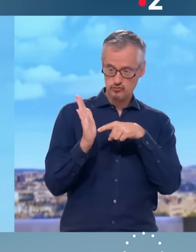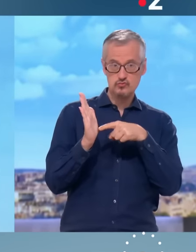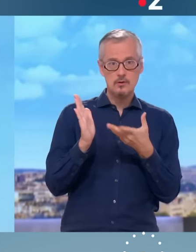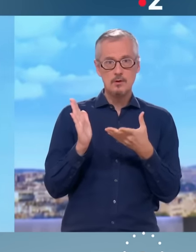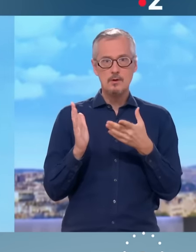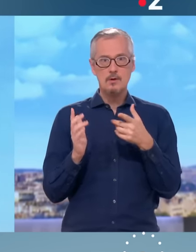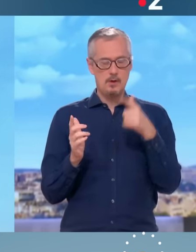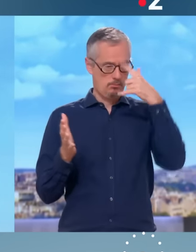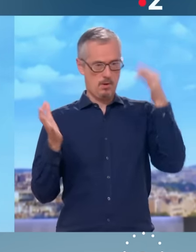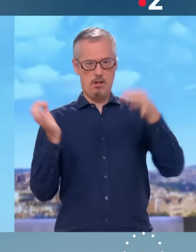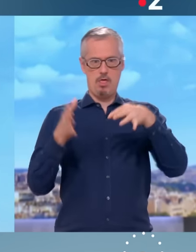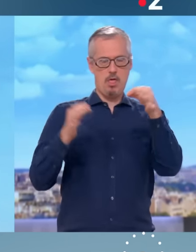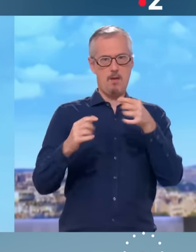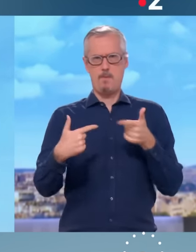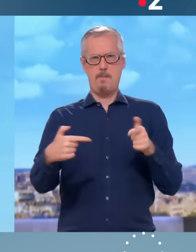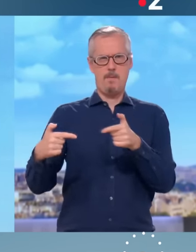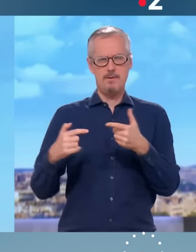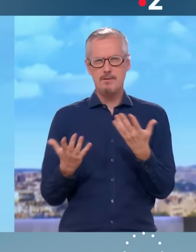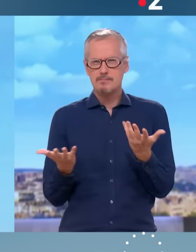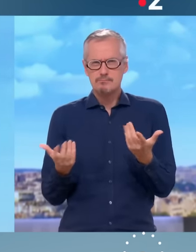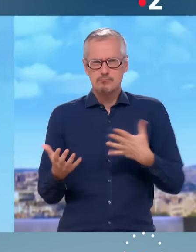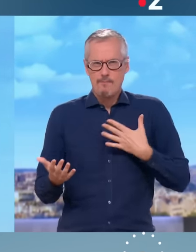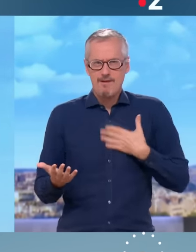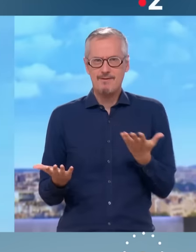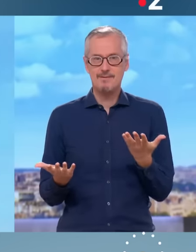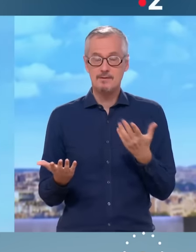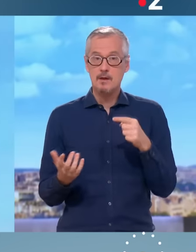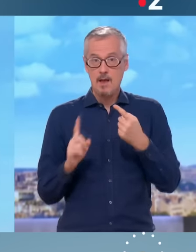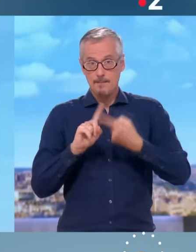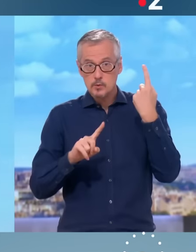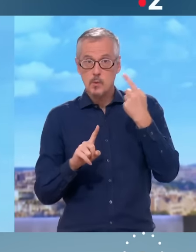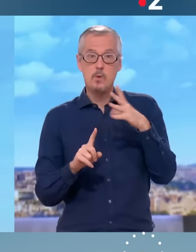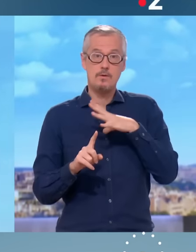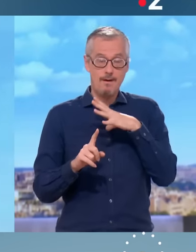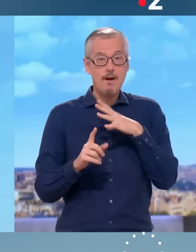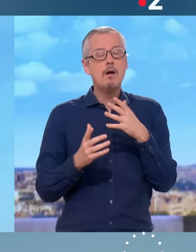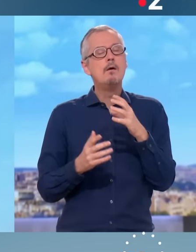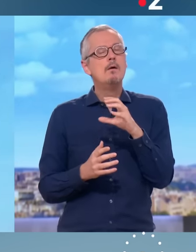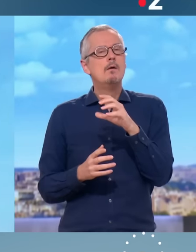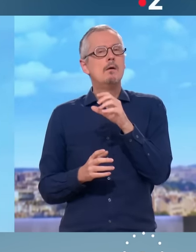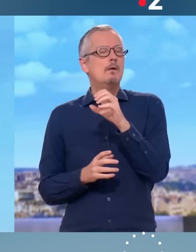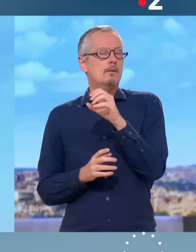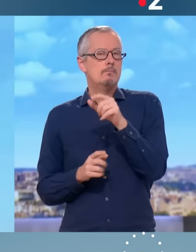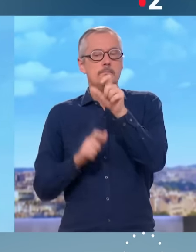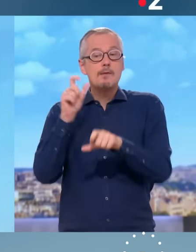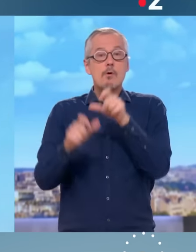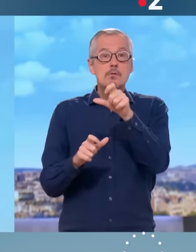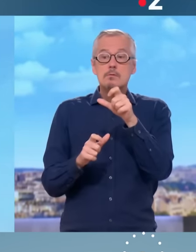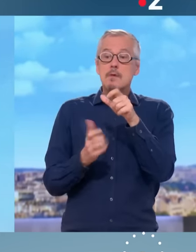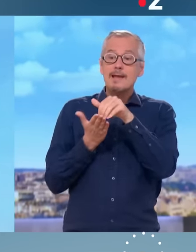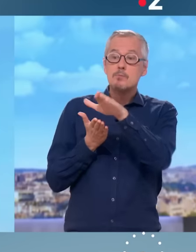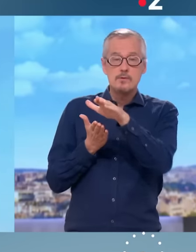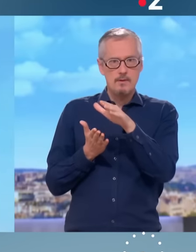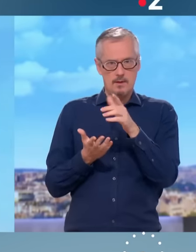tout et n'importe quoi ? Commençons par appliquer les obligations de sortie du territoire. C'est la première des choses. Il n pas besoin de